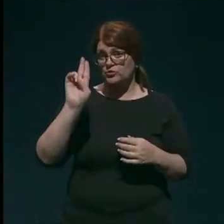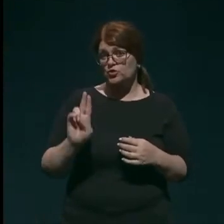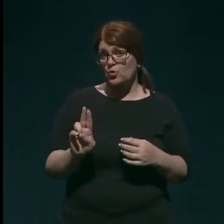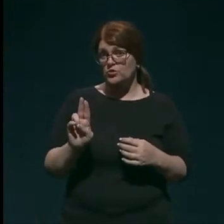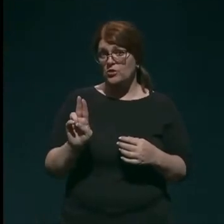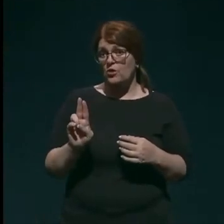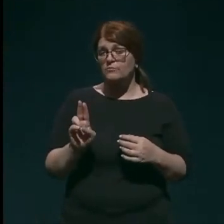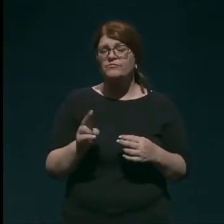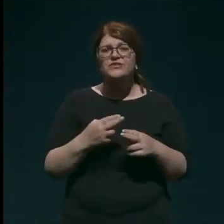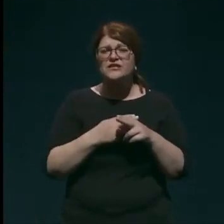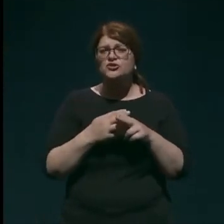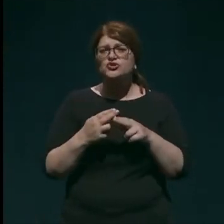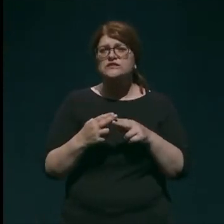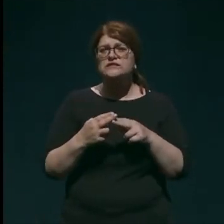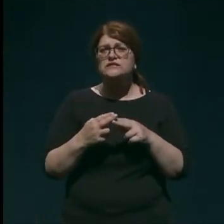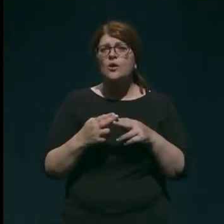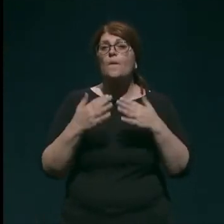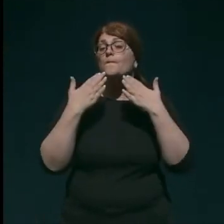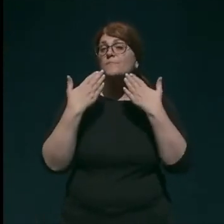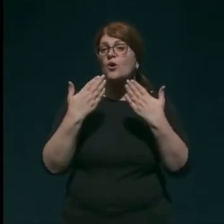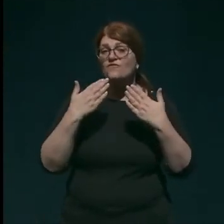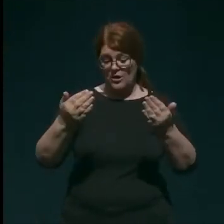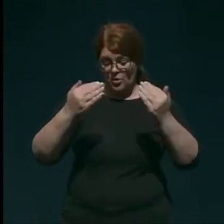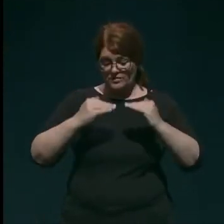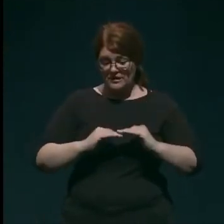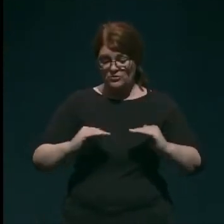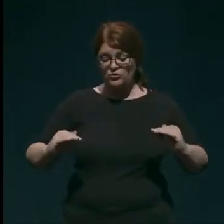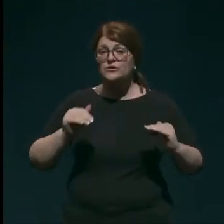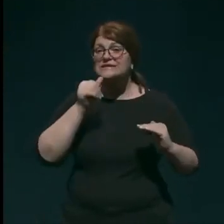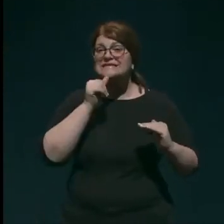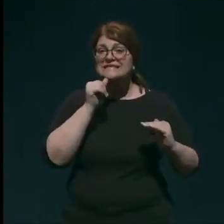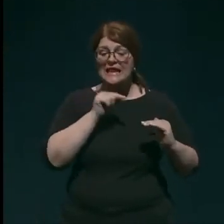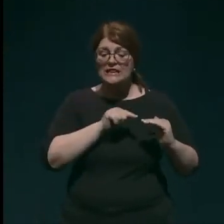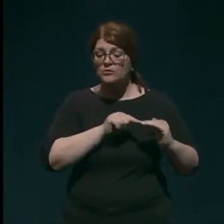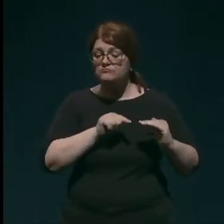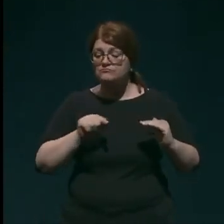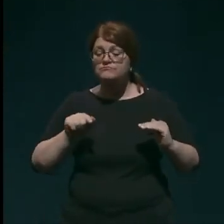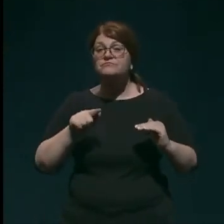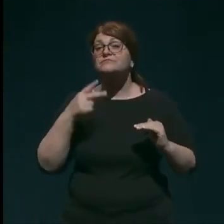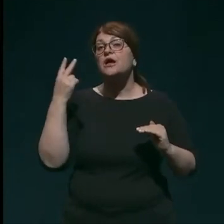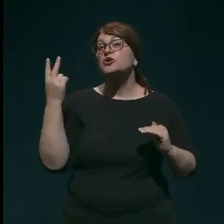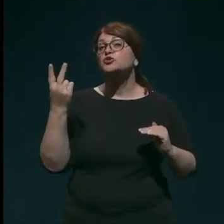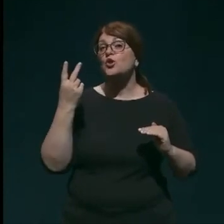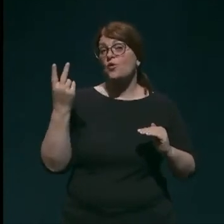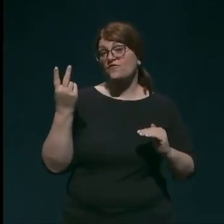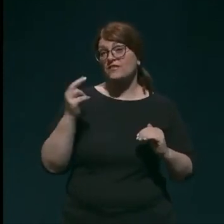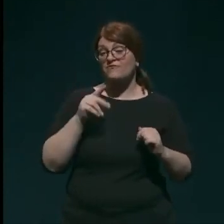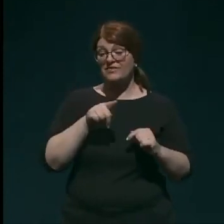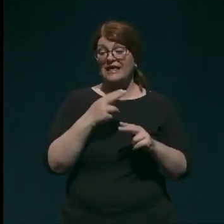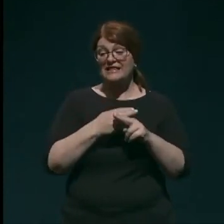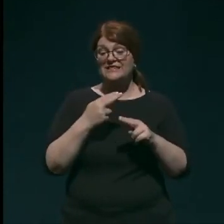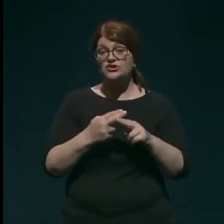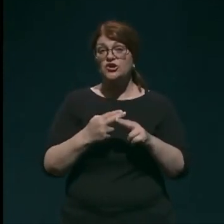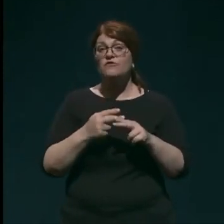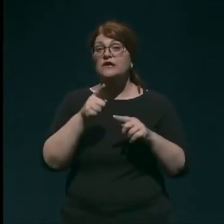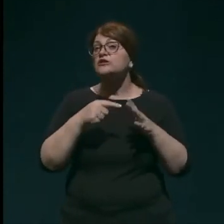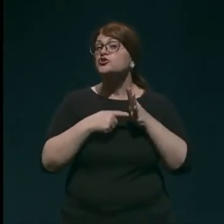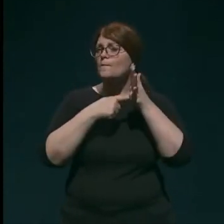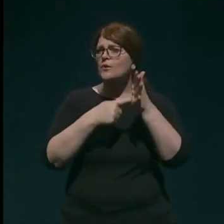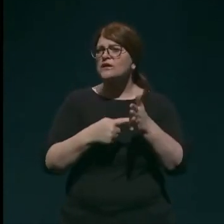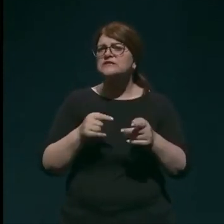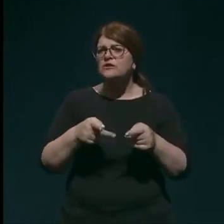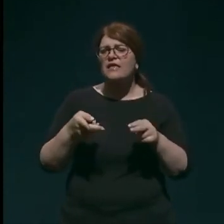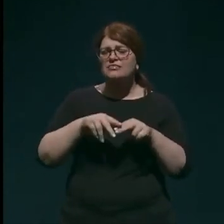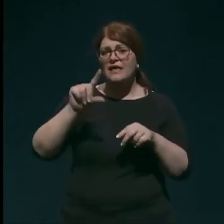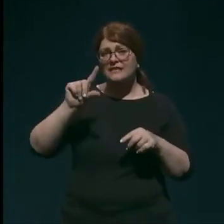Čisto, pohvalno na dnu vidite zeleno črtico, ki je Slovenija, torej v teh državah, ki so tukaj prikazane najnižja,